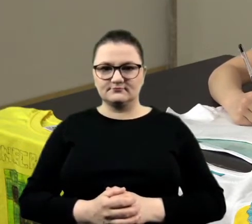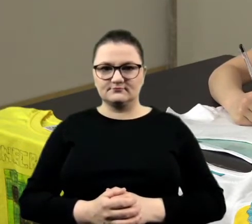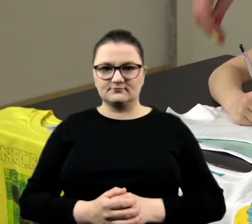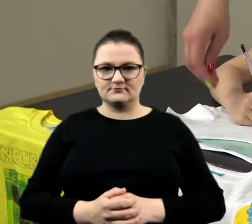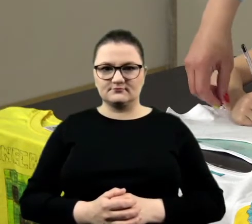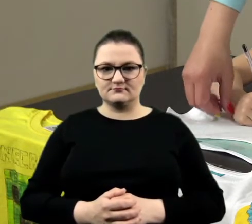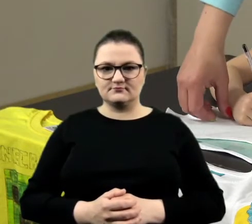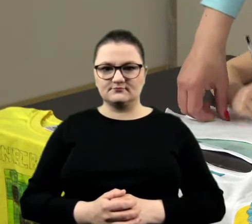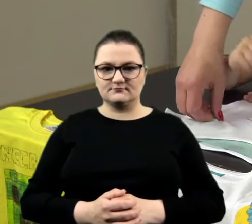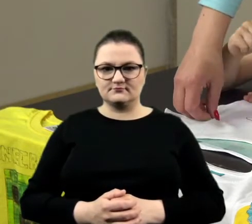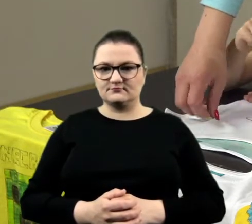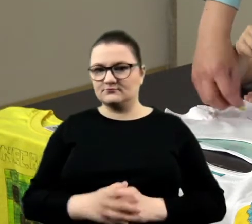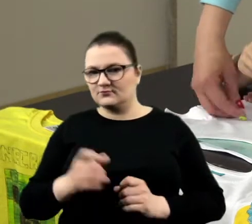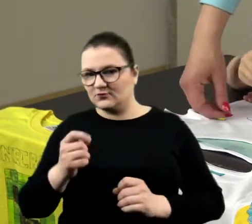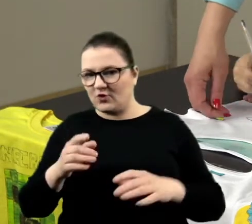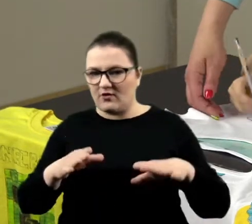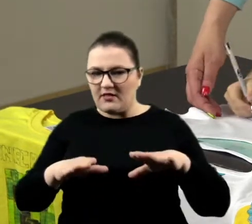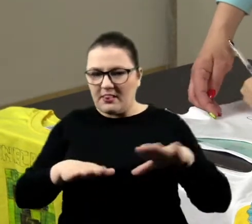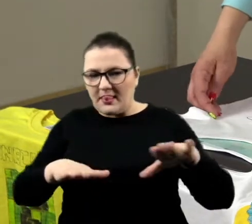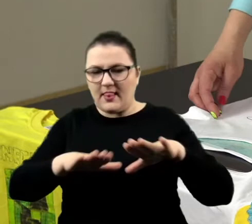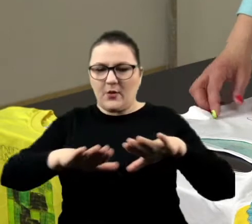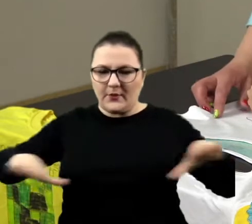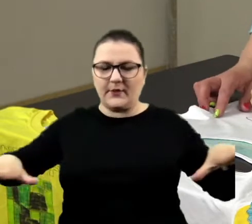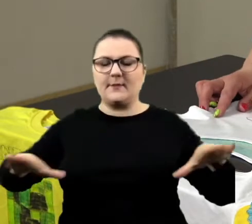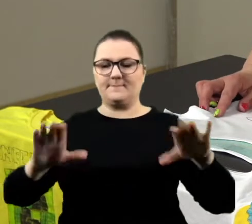No, troszeczkę się zmarszczyło. O, wyprostujemy.